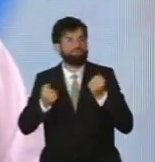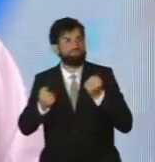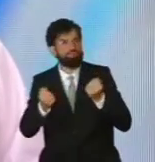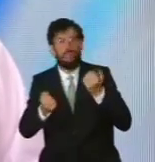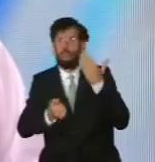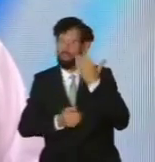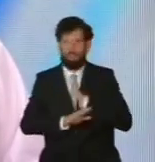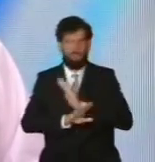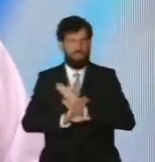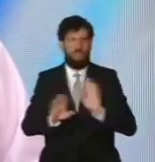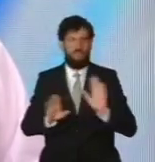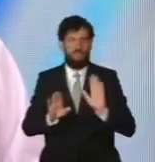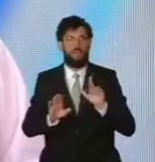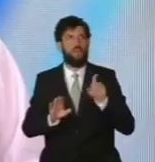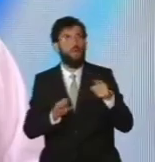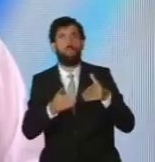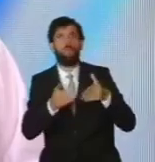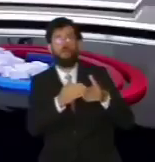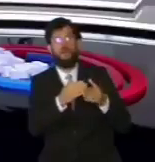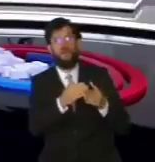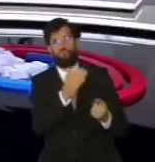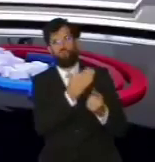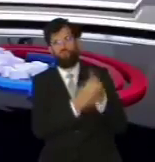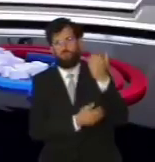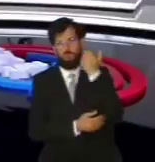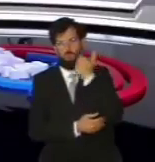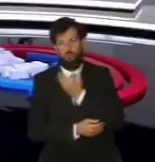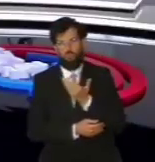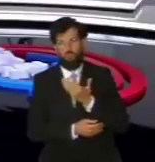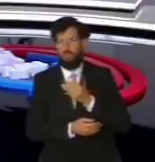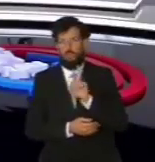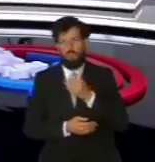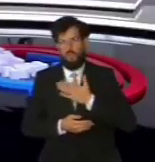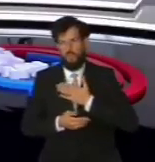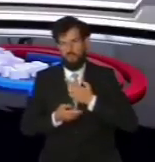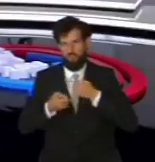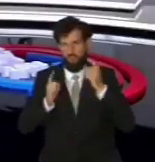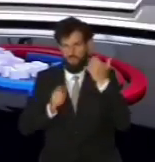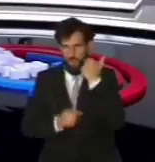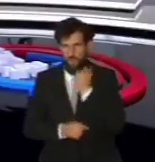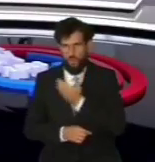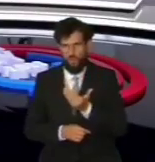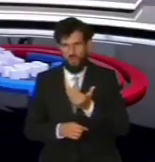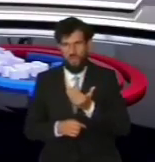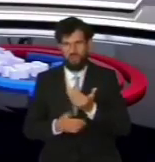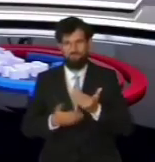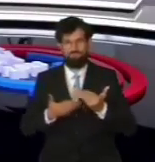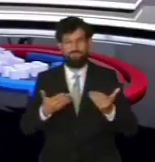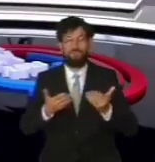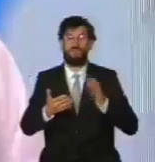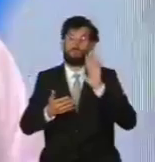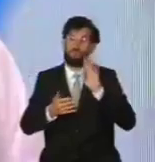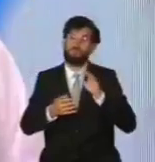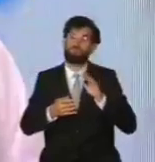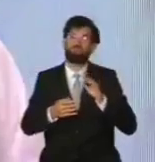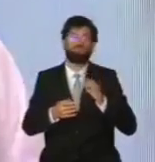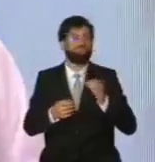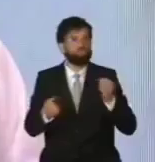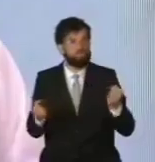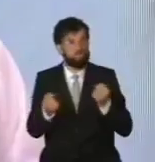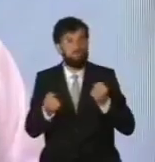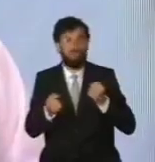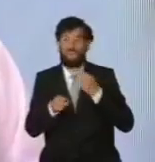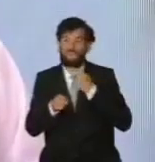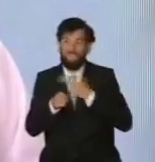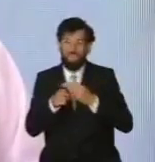Slovenské republiky, ale pre cudzých. No a výsledok je taký, že treba veľmi rýchlo riešiť problémy skoro v každej